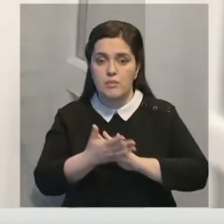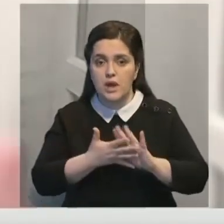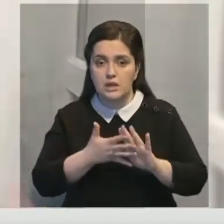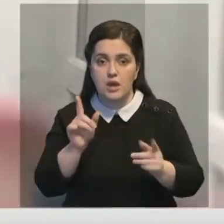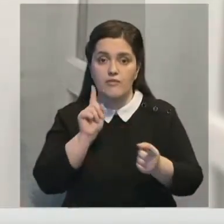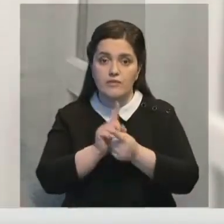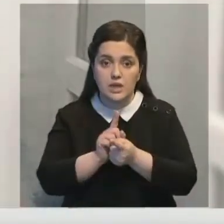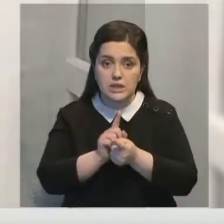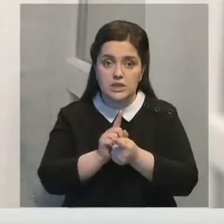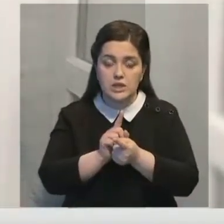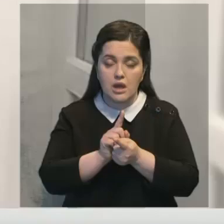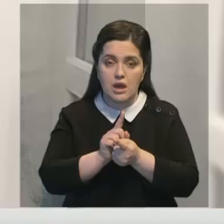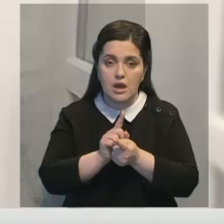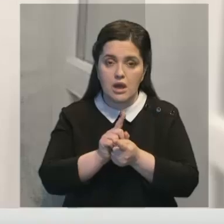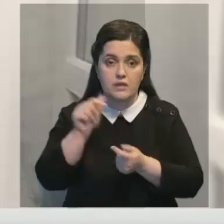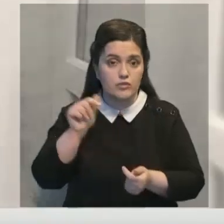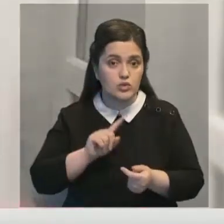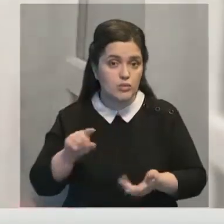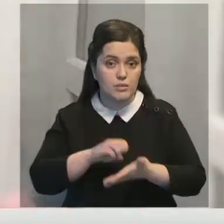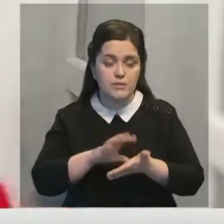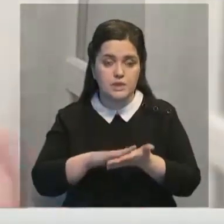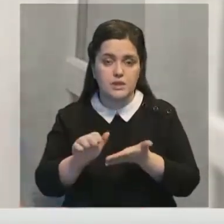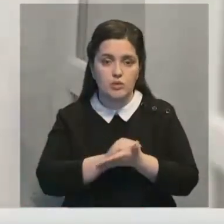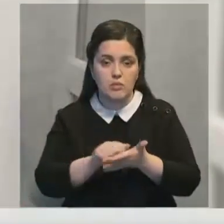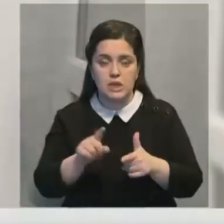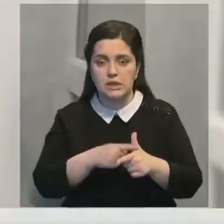встреча соответствует тому, что прописано в указе или нет.